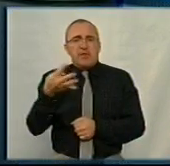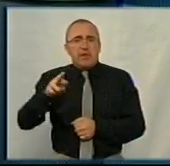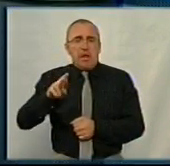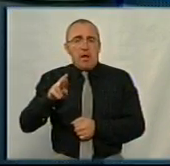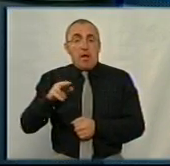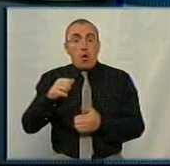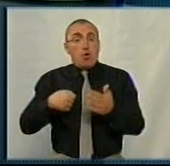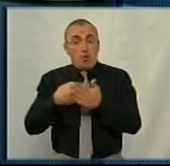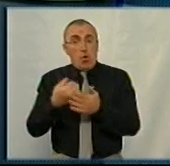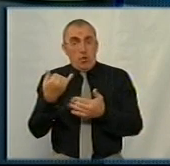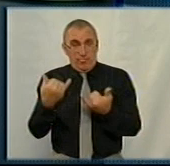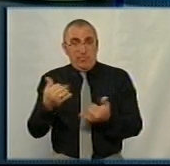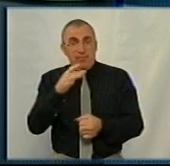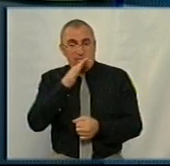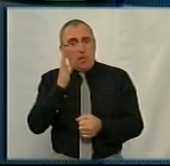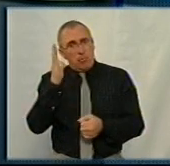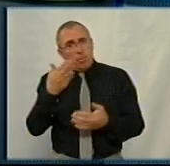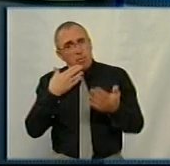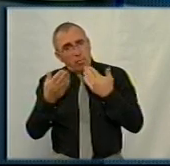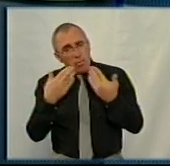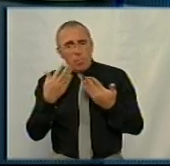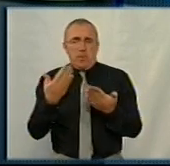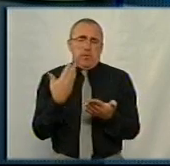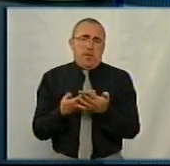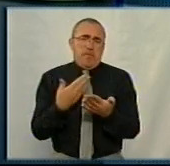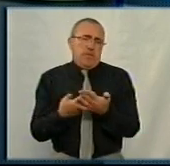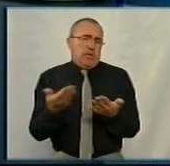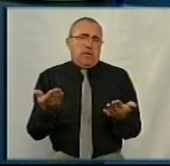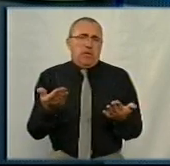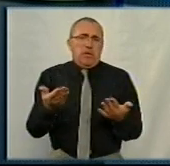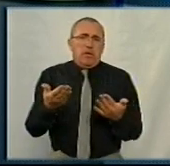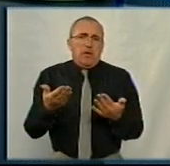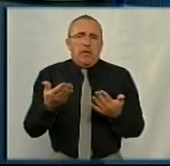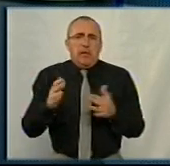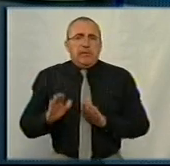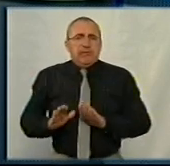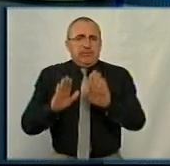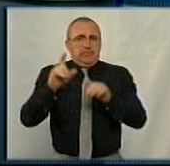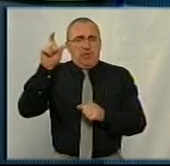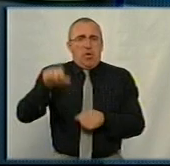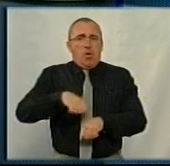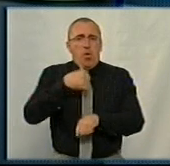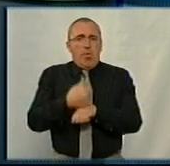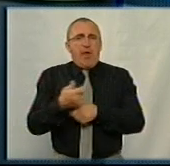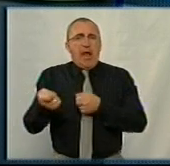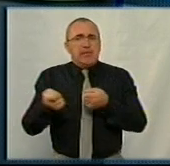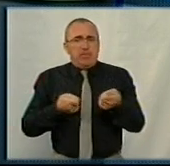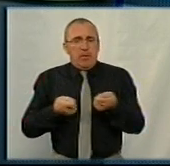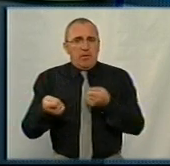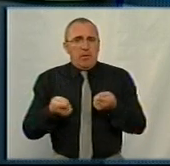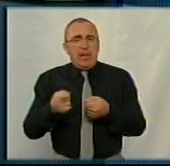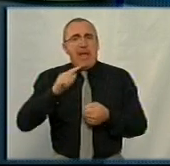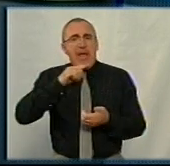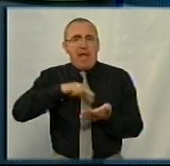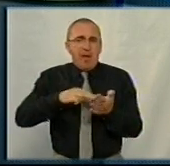до цього часу вже спілкувалися? Чи будете мати розмови, наприклад, з профільним заступником голови адміністрації з